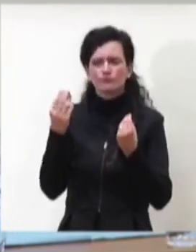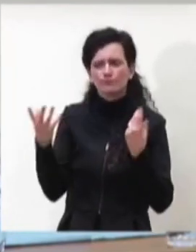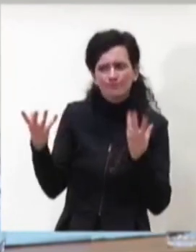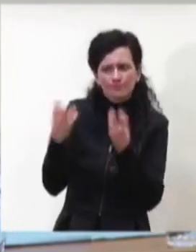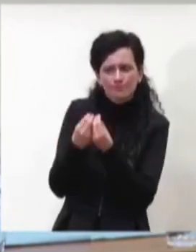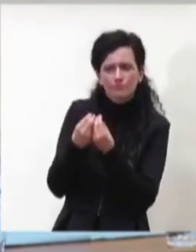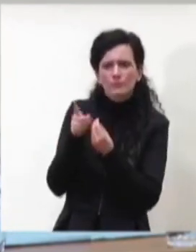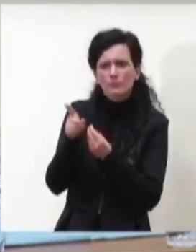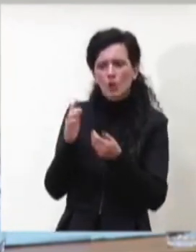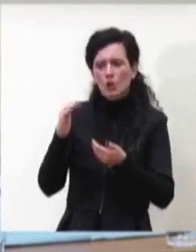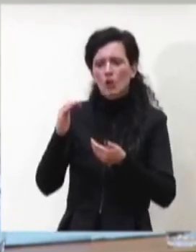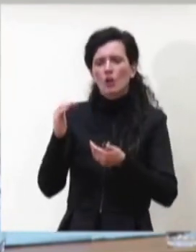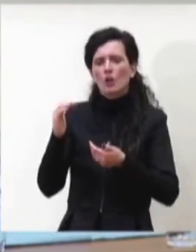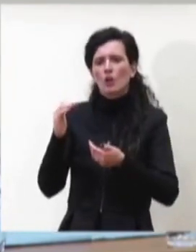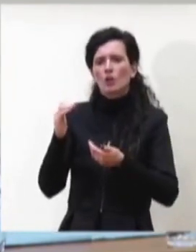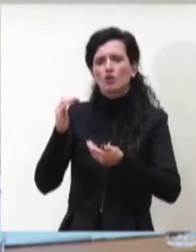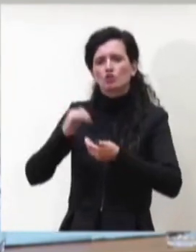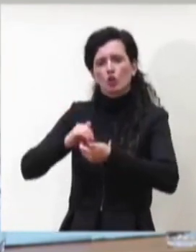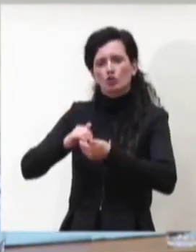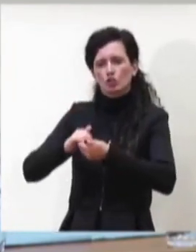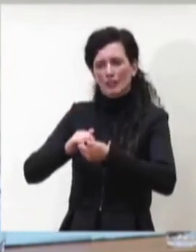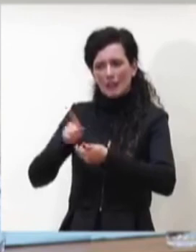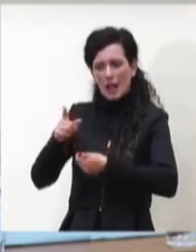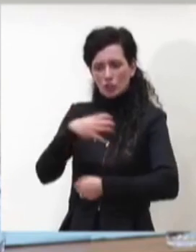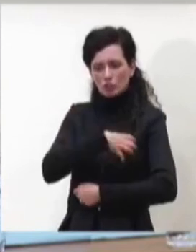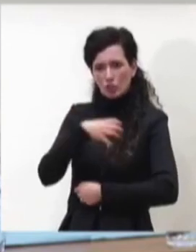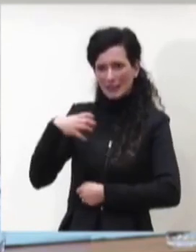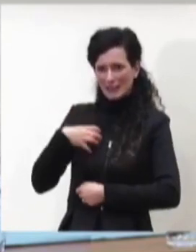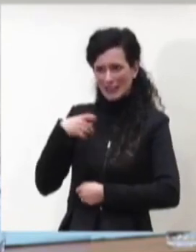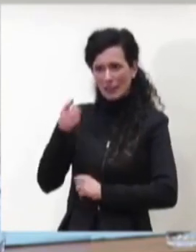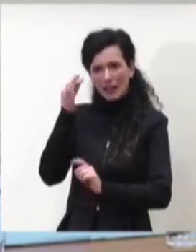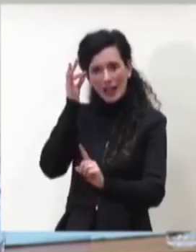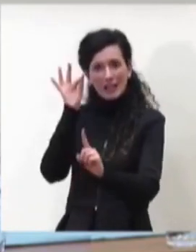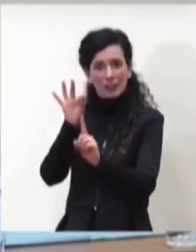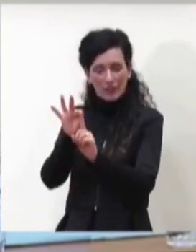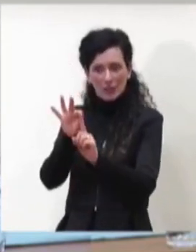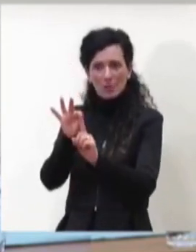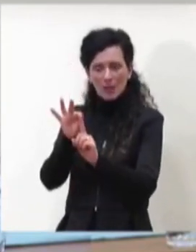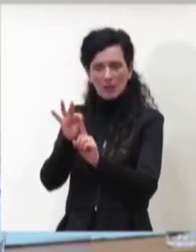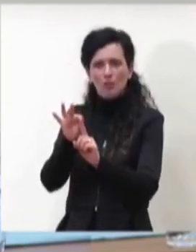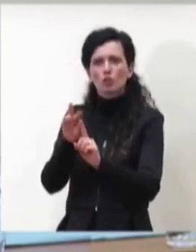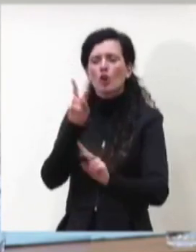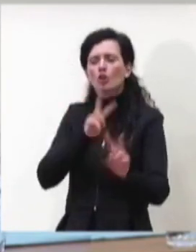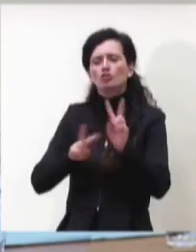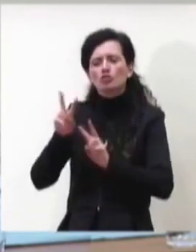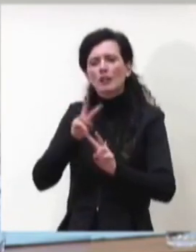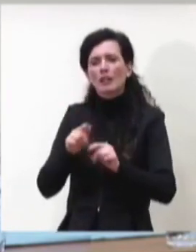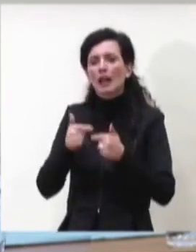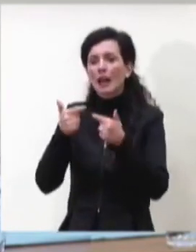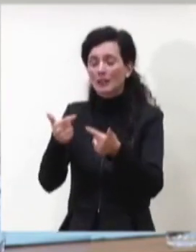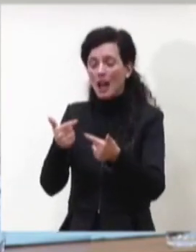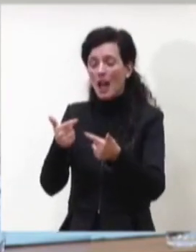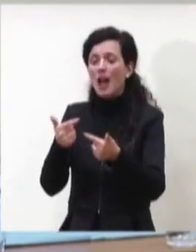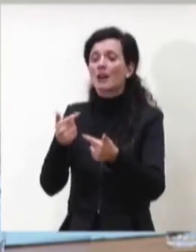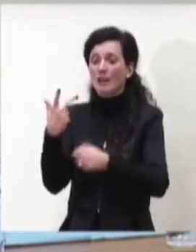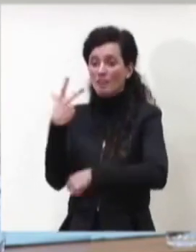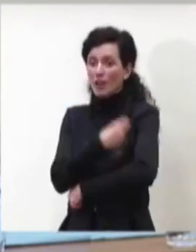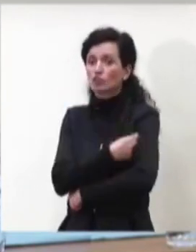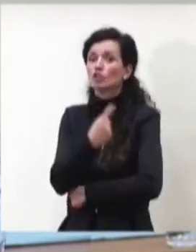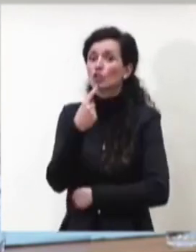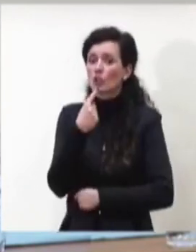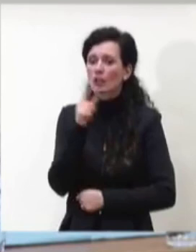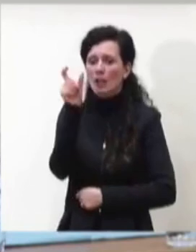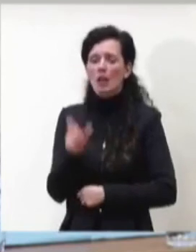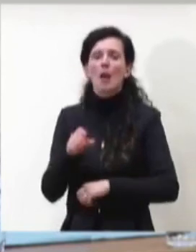scientifiche di riferimento per dare copertura ai pazienti oncologici e ai pazienti